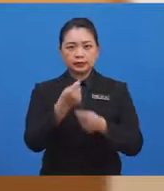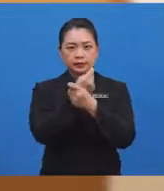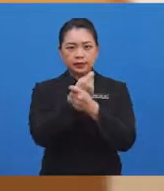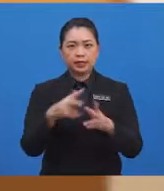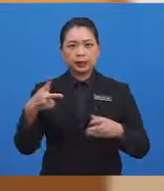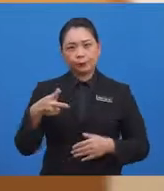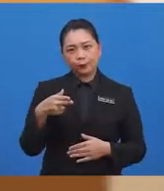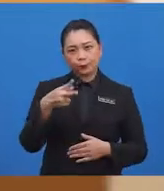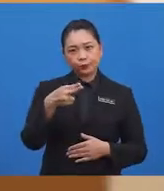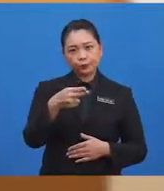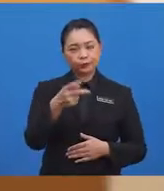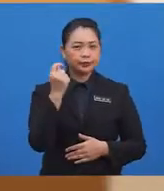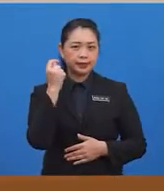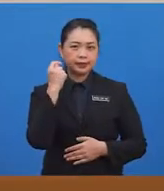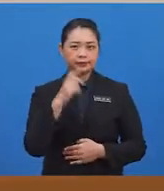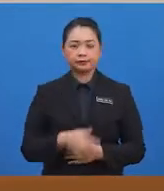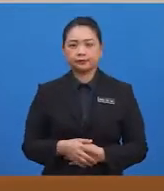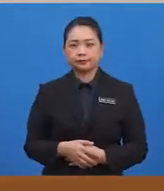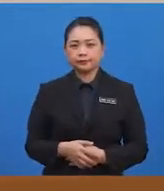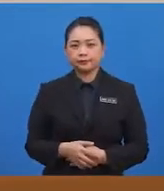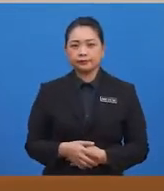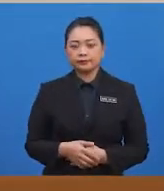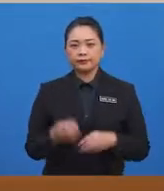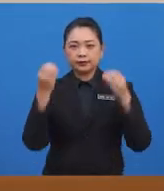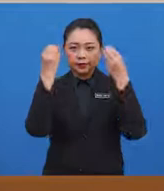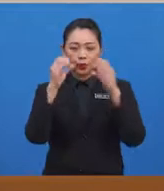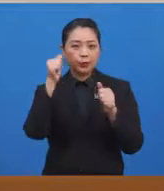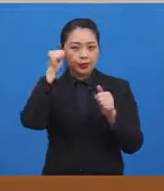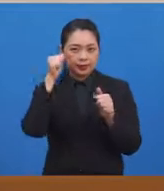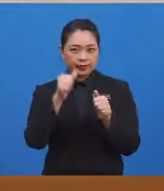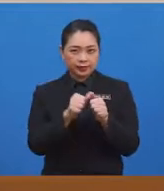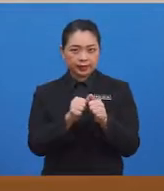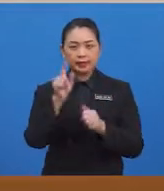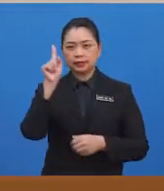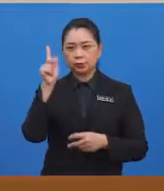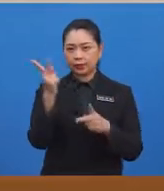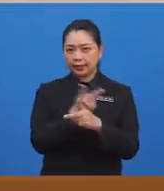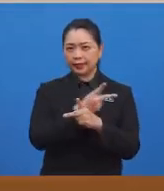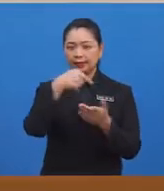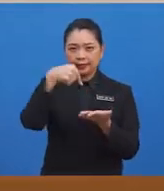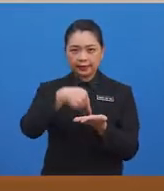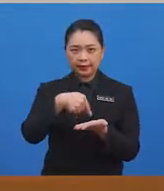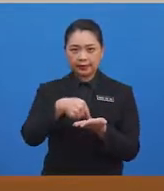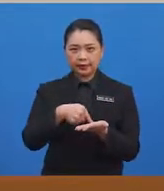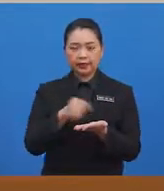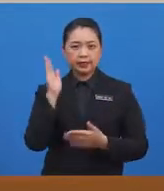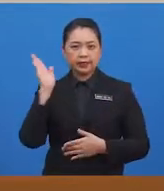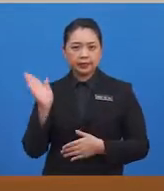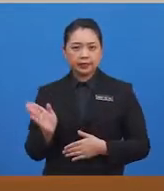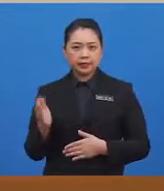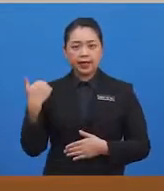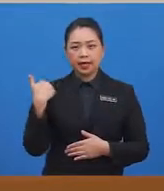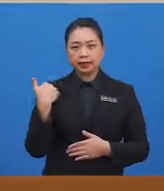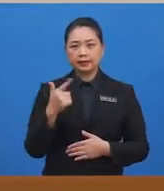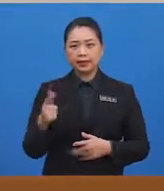sebentar tadi. Cikgu ingatkan sekali lagi, ini merupakan